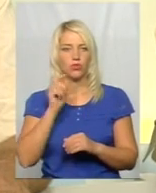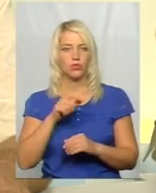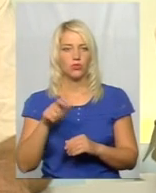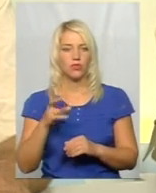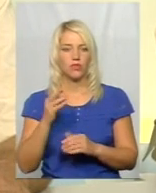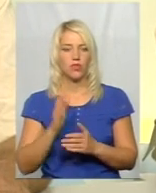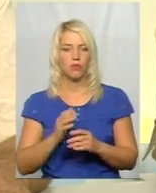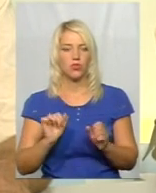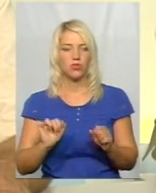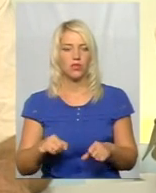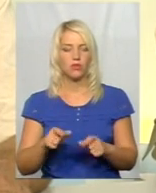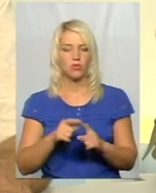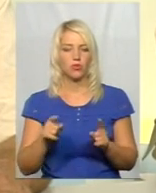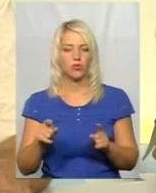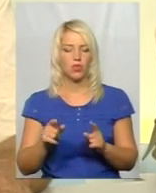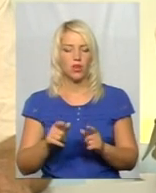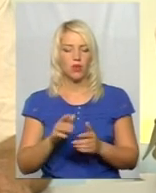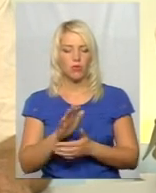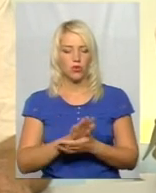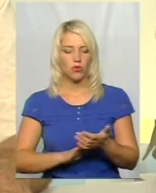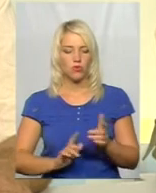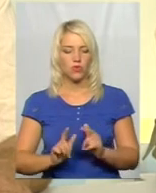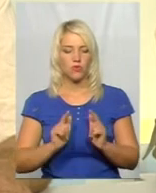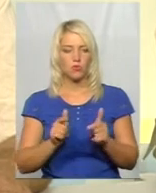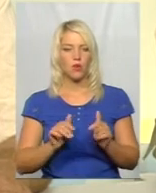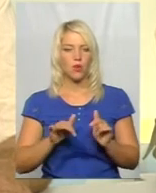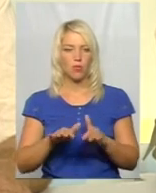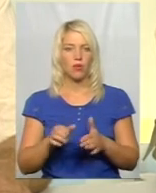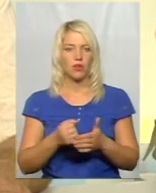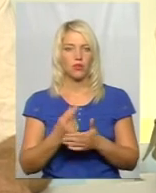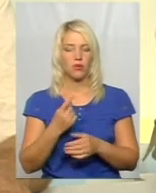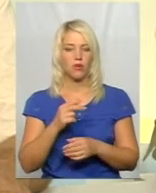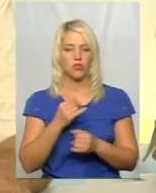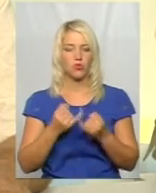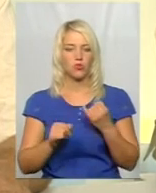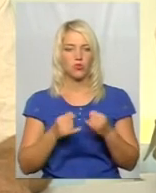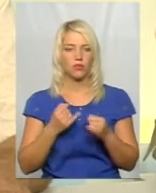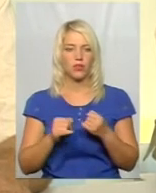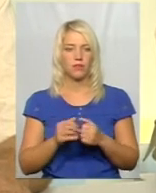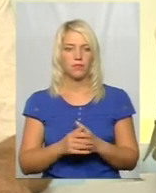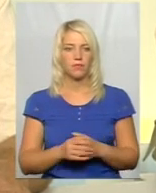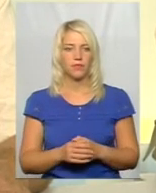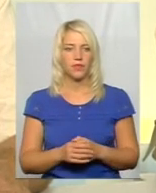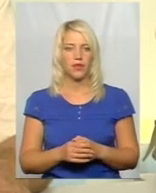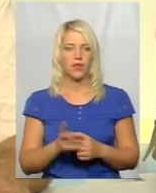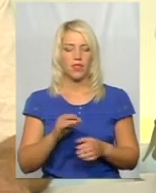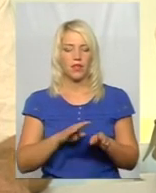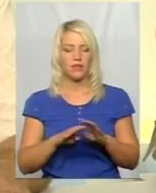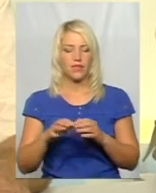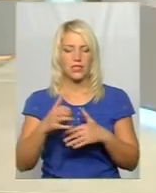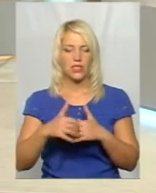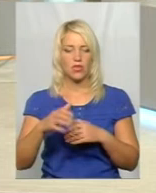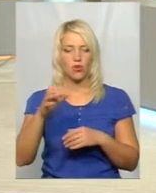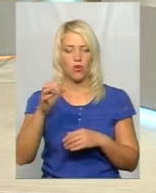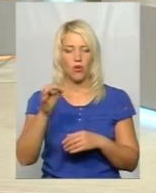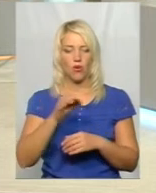хоча є можливість, бо продовжена вступна кампанія до 1 жовтня. Непогані, так десь на рівні середньообласного. Це